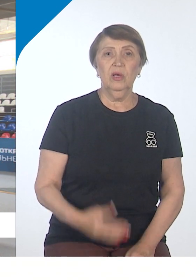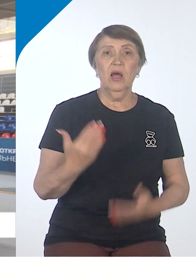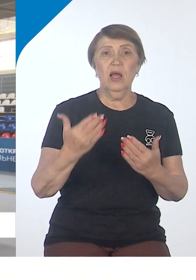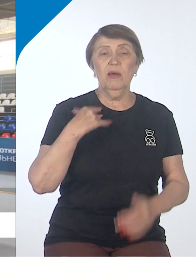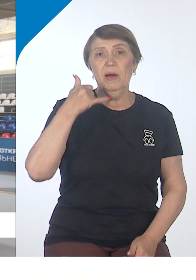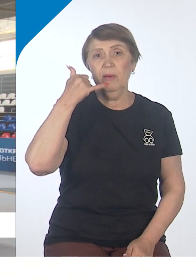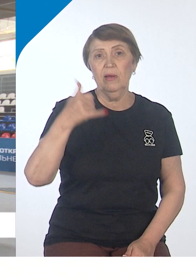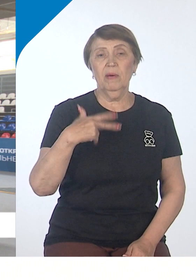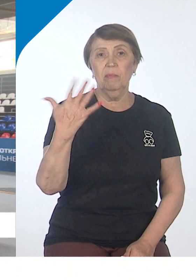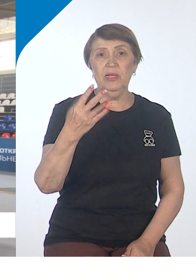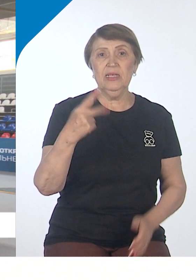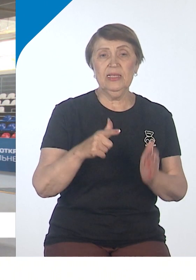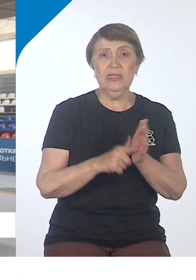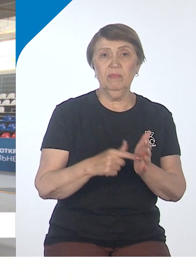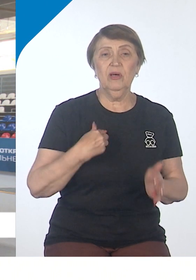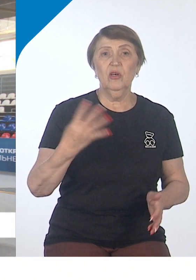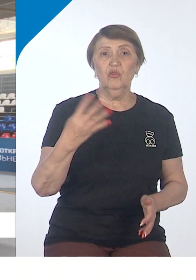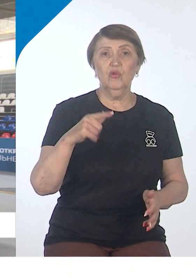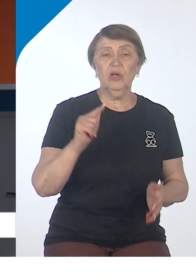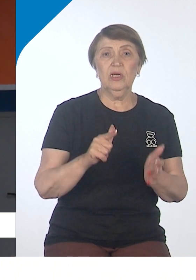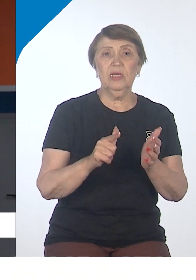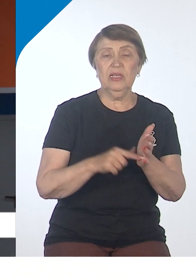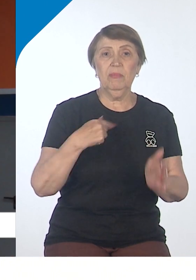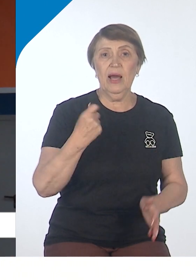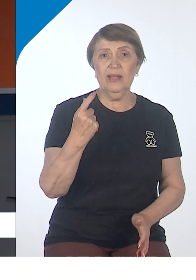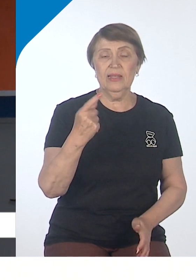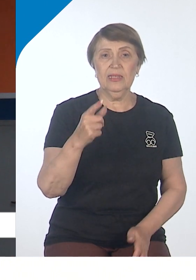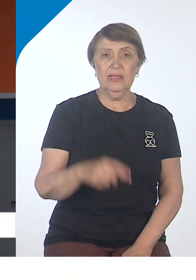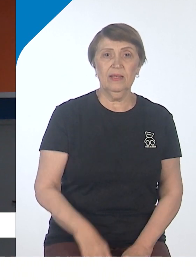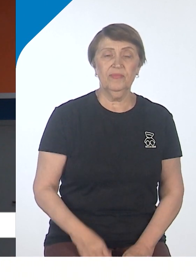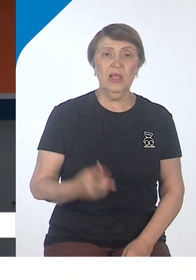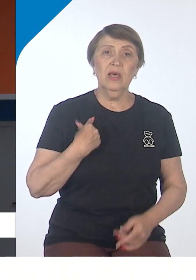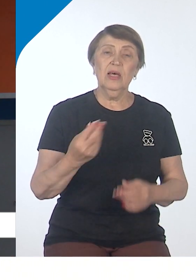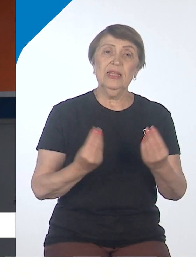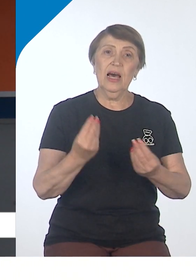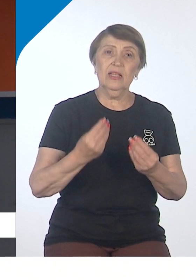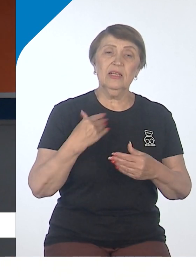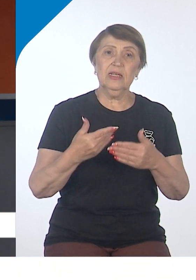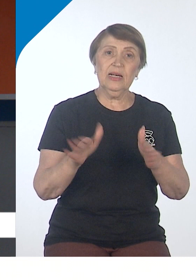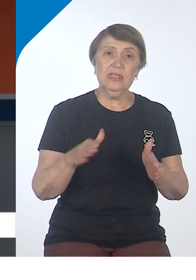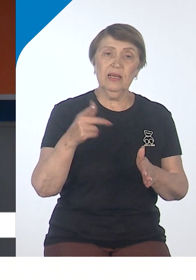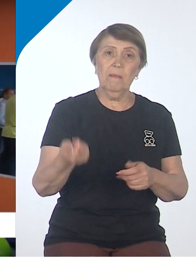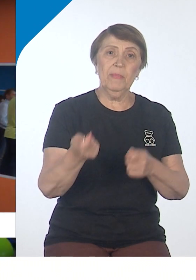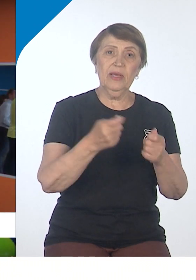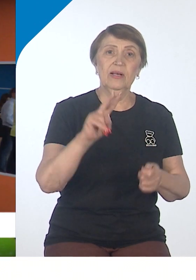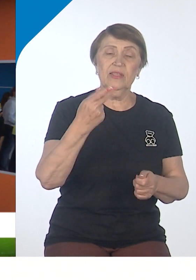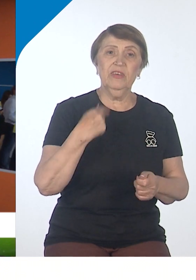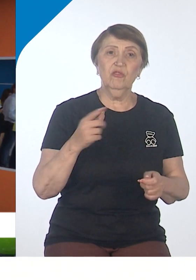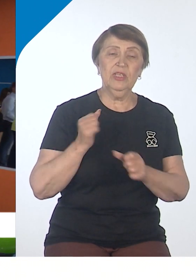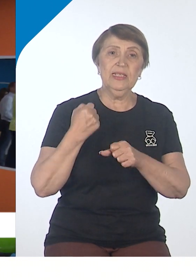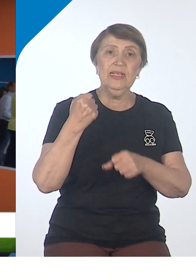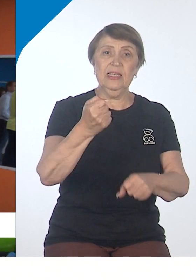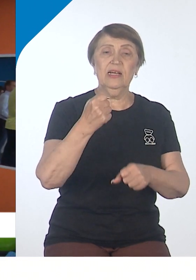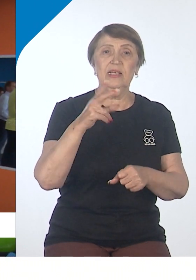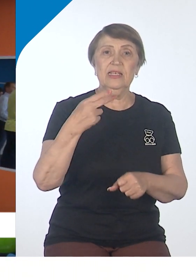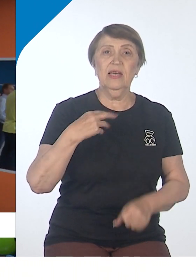телефону 57-47-11 наш краевой центр. На открытие игр ГТО в Хабаровск приехали сразу две делегации. Российского